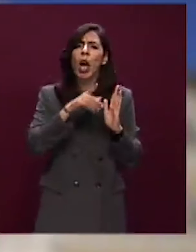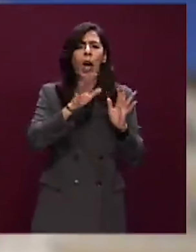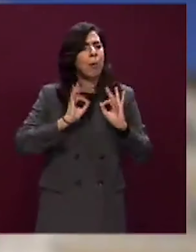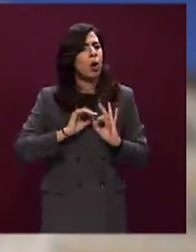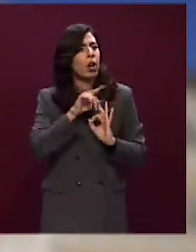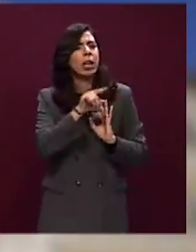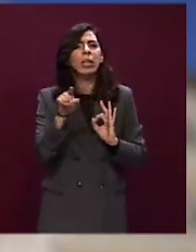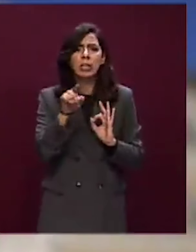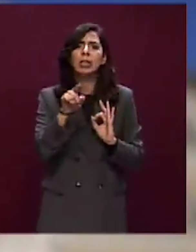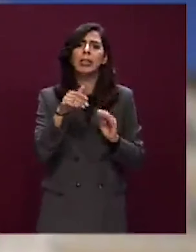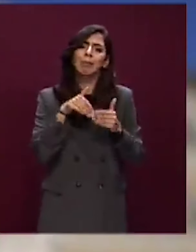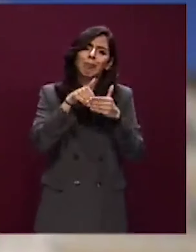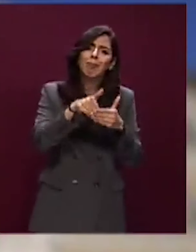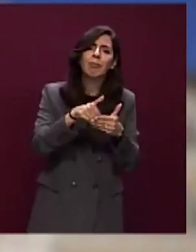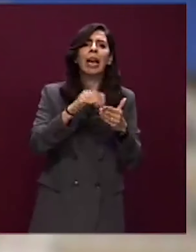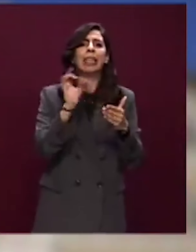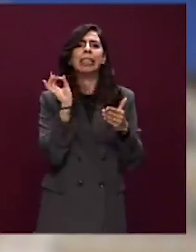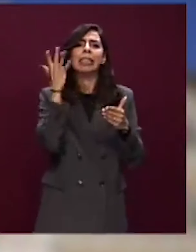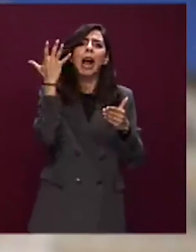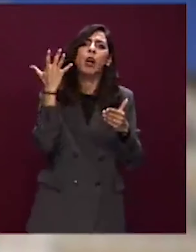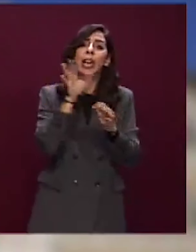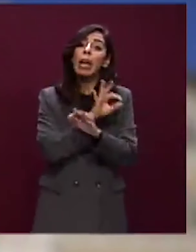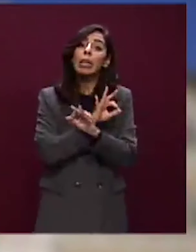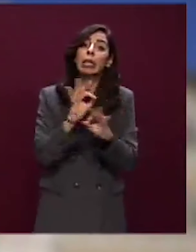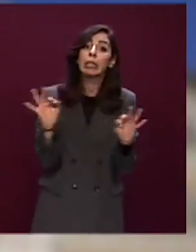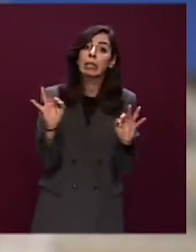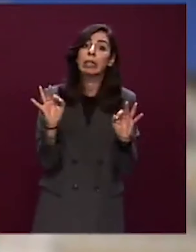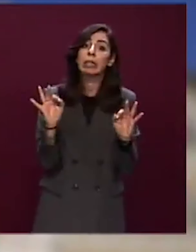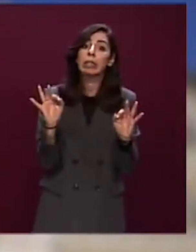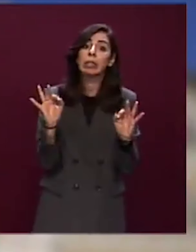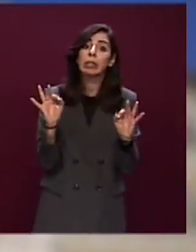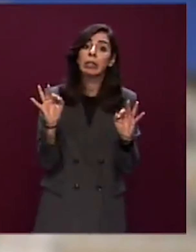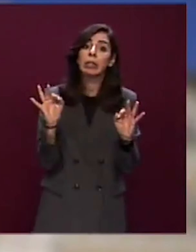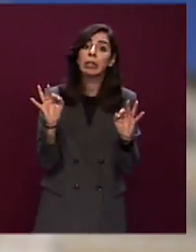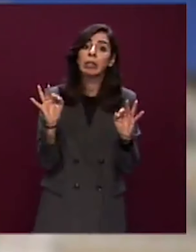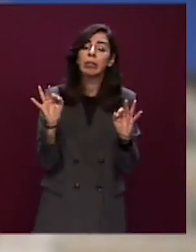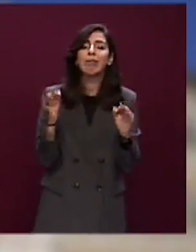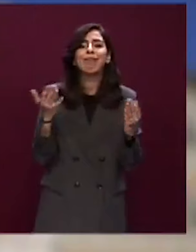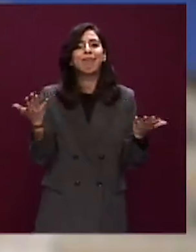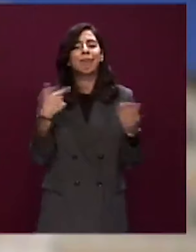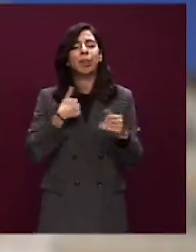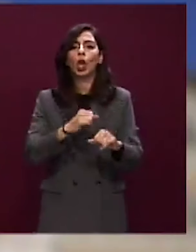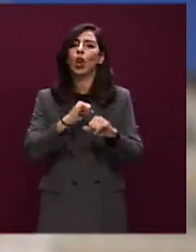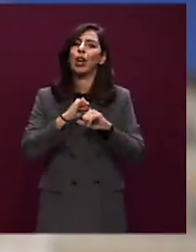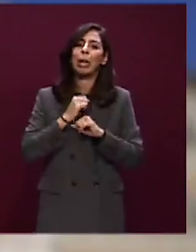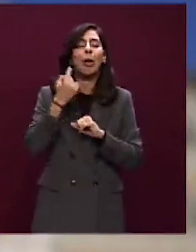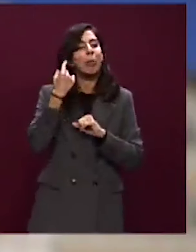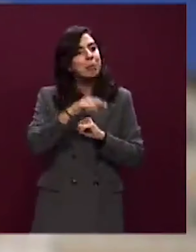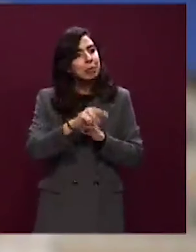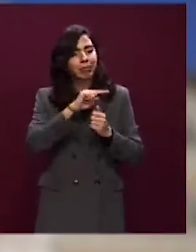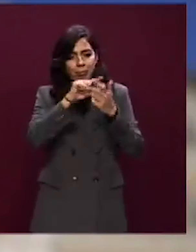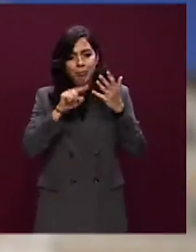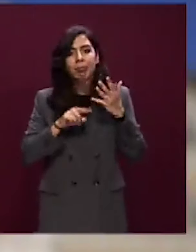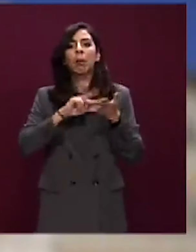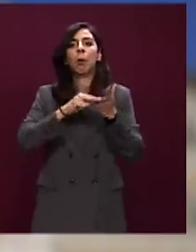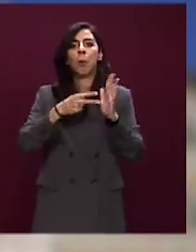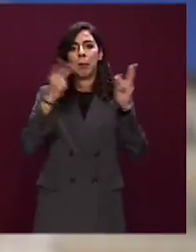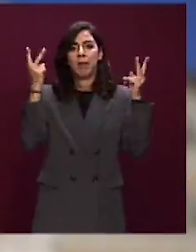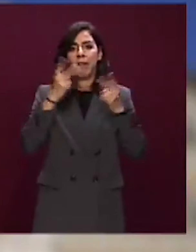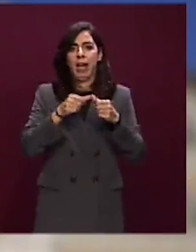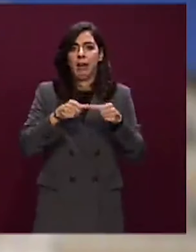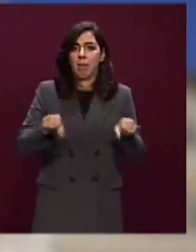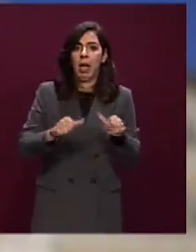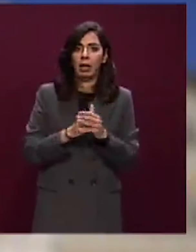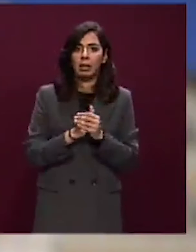ricevano il pagamento degli straordinari, quelli in eccesso? Io penso che queste siano le cose centrali. E allora,